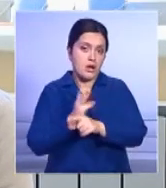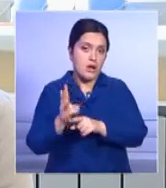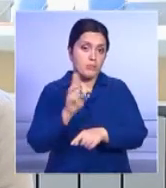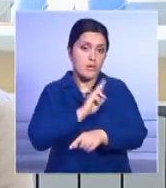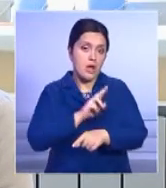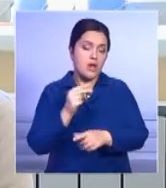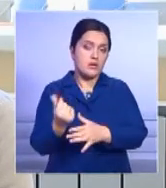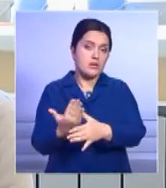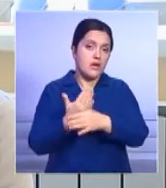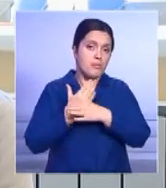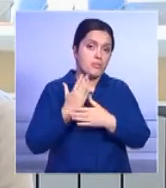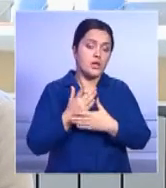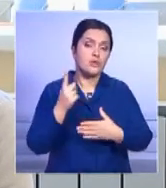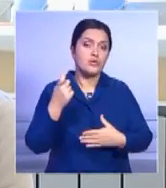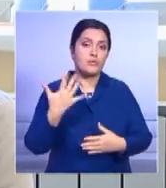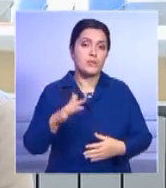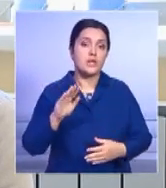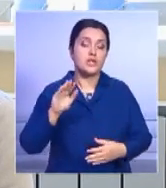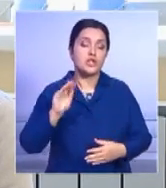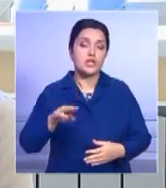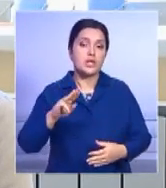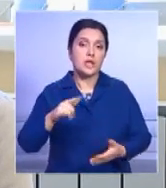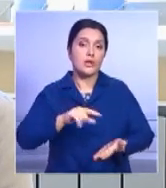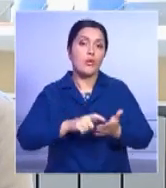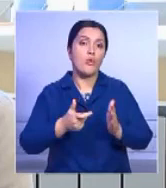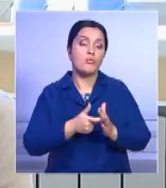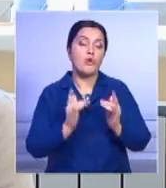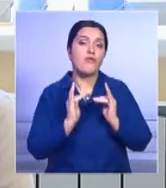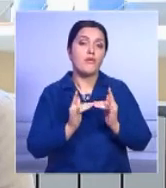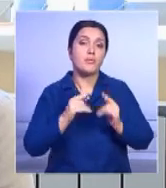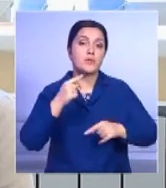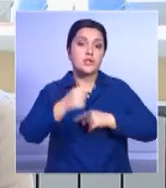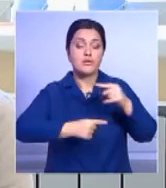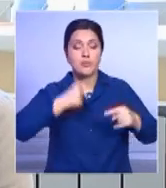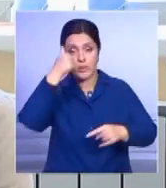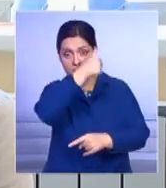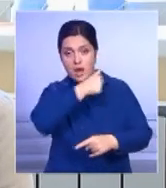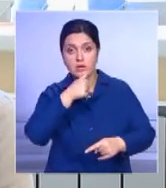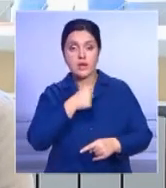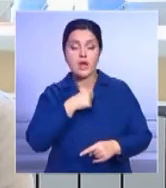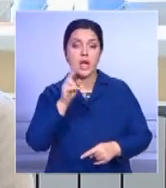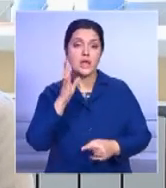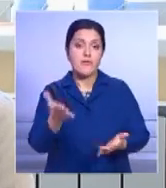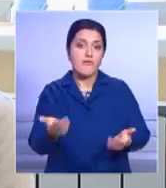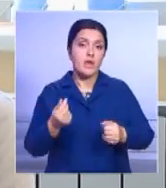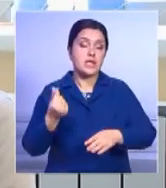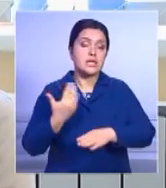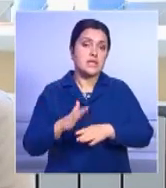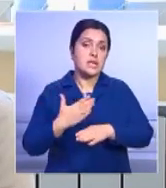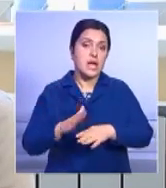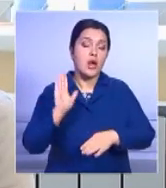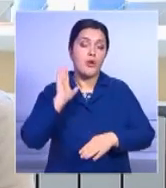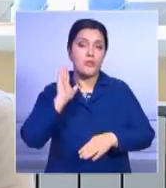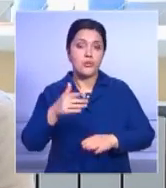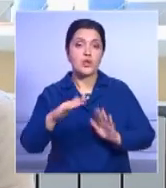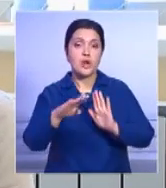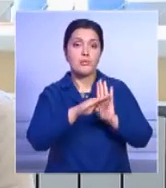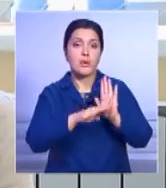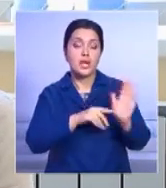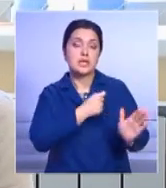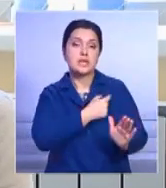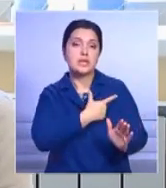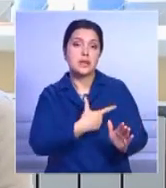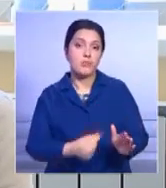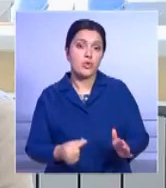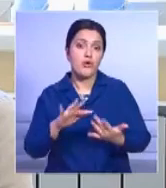подъемные 150 тысяч тенге и комнату в общежитии. В следующем году планируем получить беспроцентный кредит на жилье. Программа с дипломом